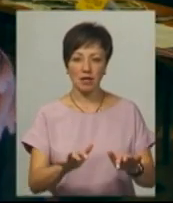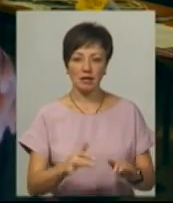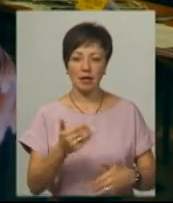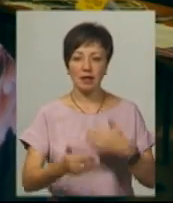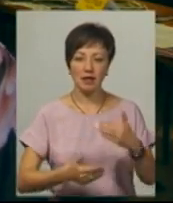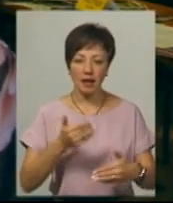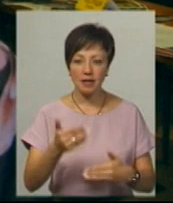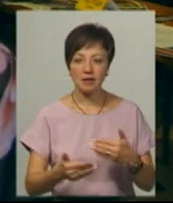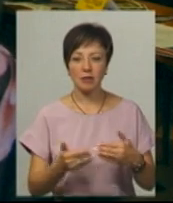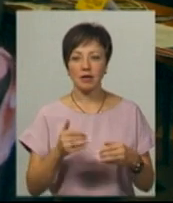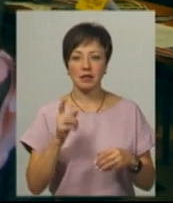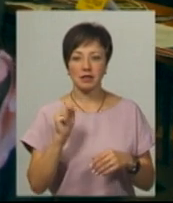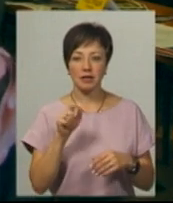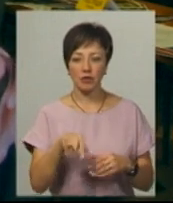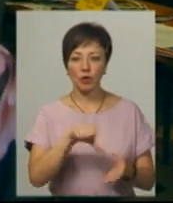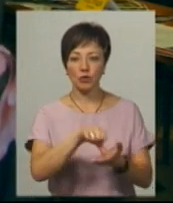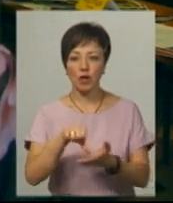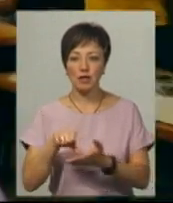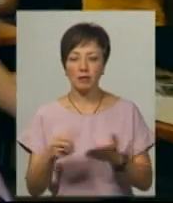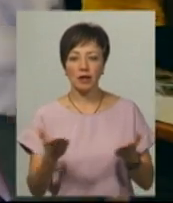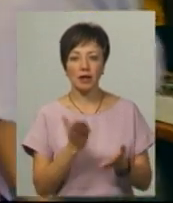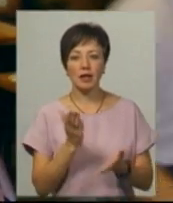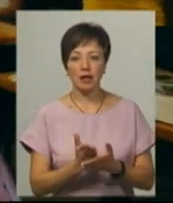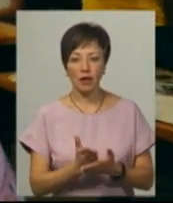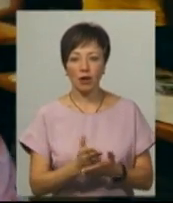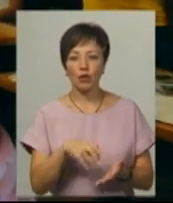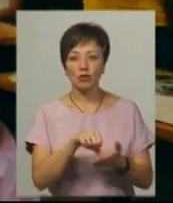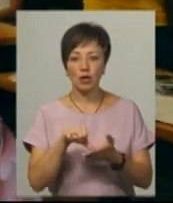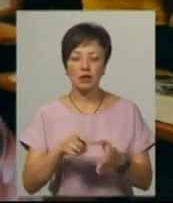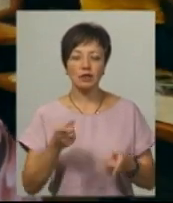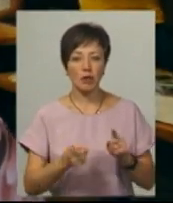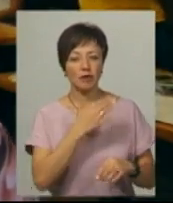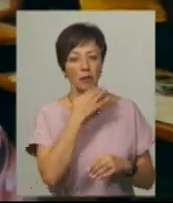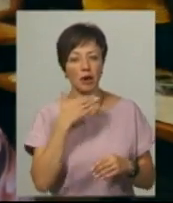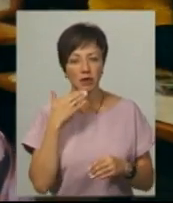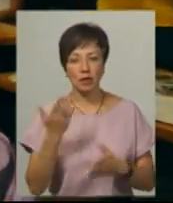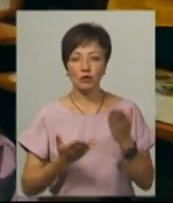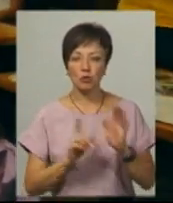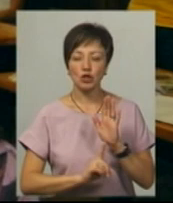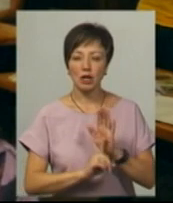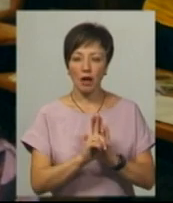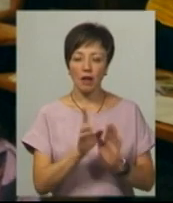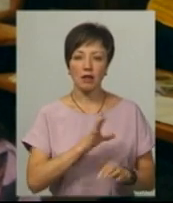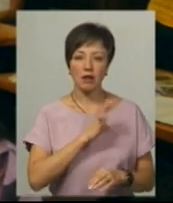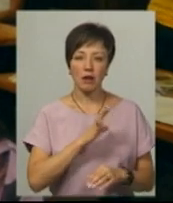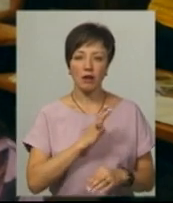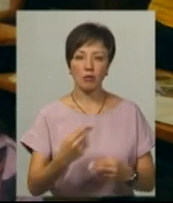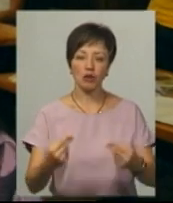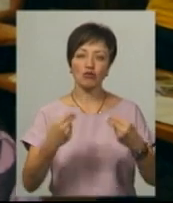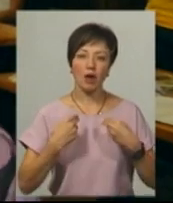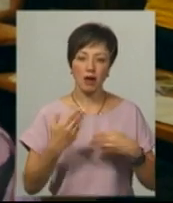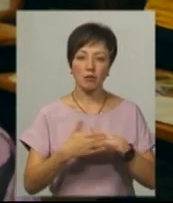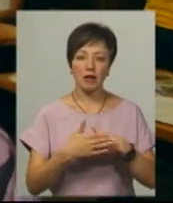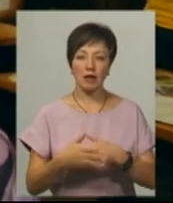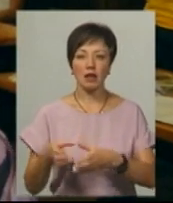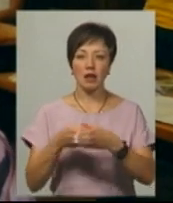тенденціями, за тими учасниками, які є. Учасників їх справді багато. Якщо ми починали, до нас приїжджали там